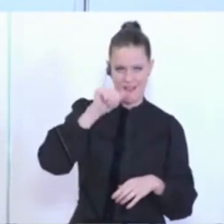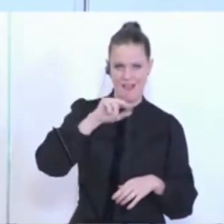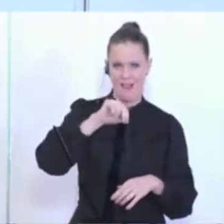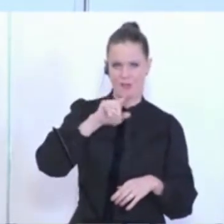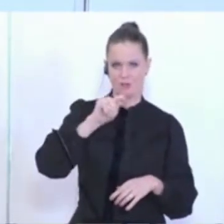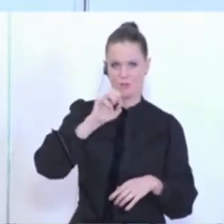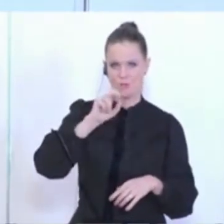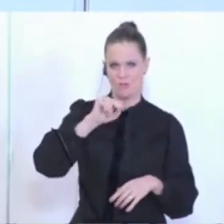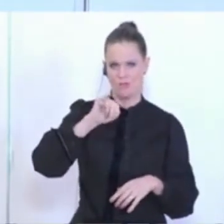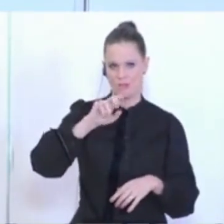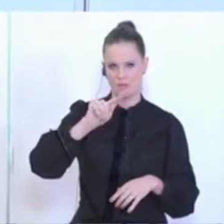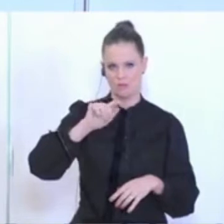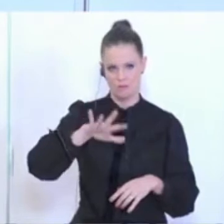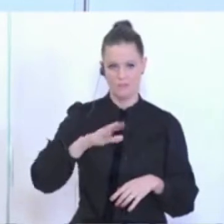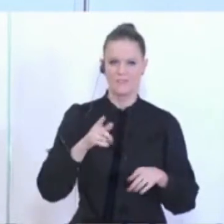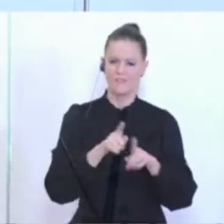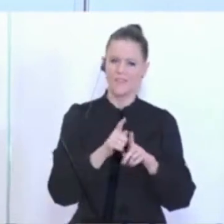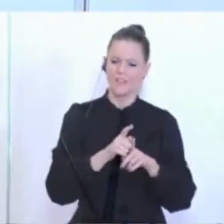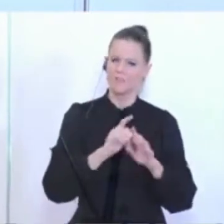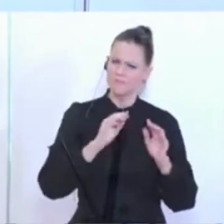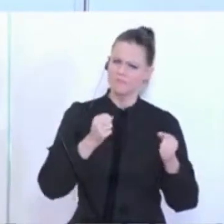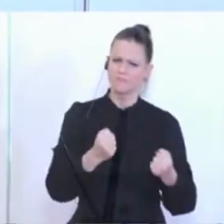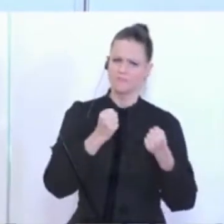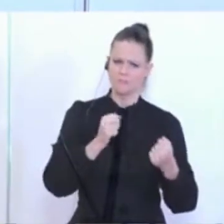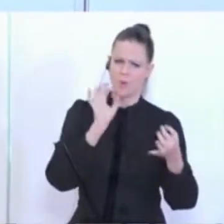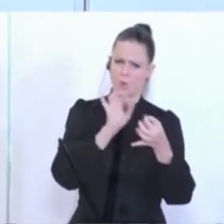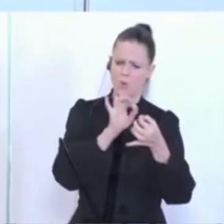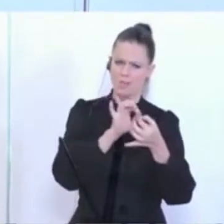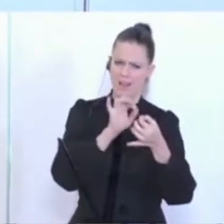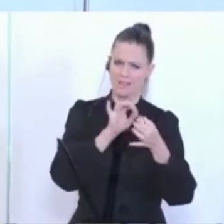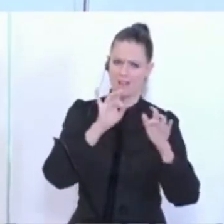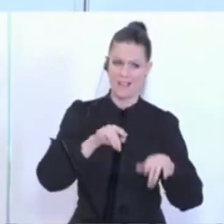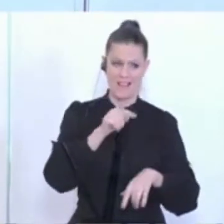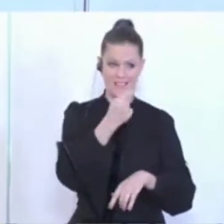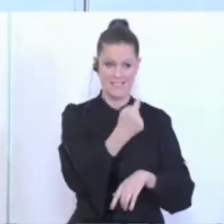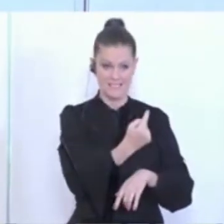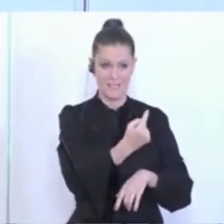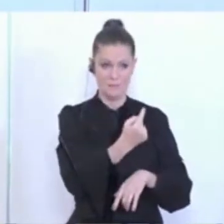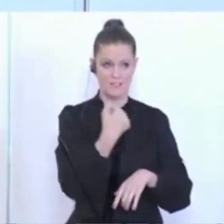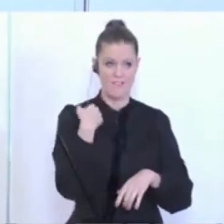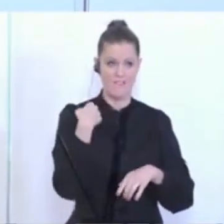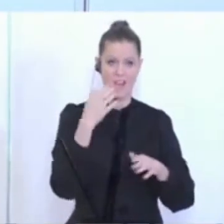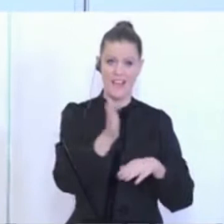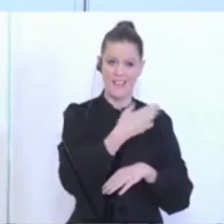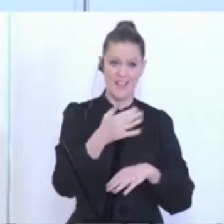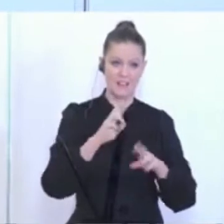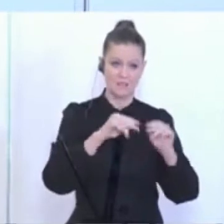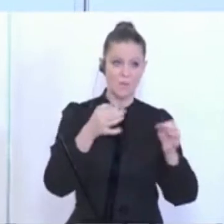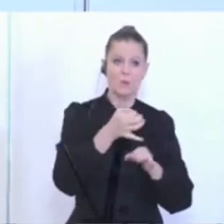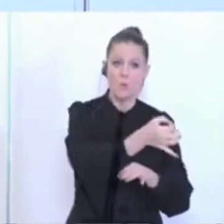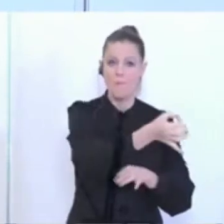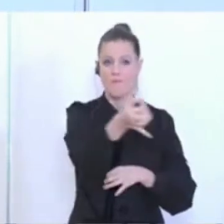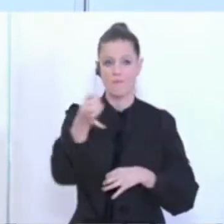Mitarbeiterinnen und Mitarbeiter auch intensiv in Verbindung standen, der seinerseits wieder bei den Tennisverbänden Umfragen gemacht hat, wie könnten wir das schaffen.